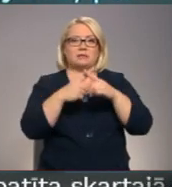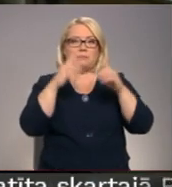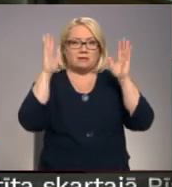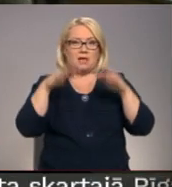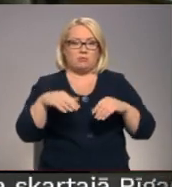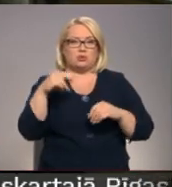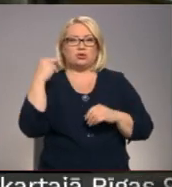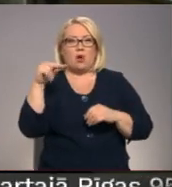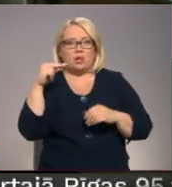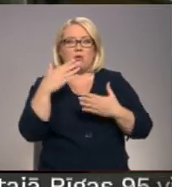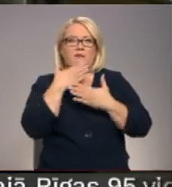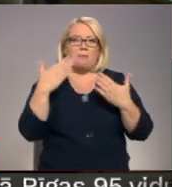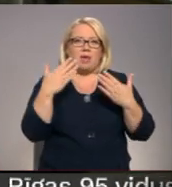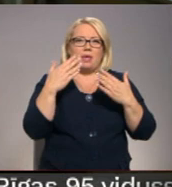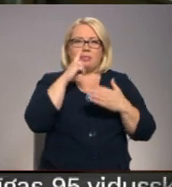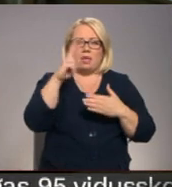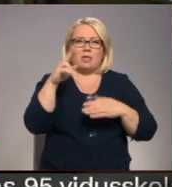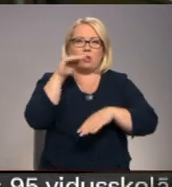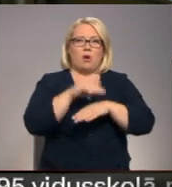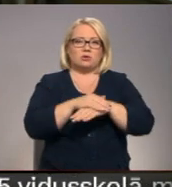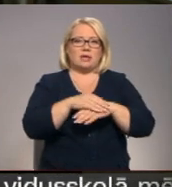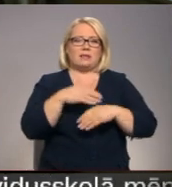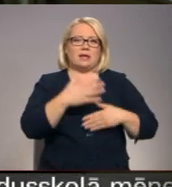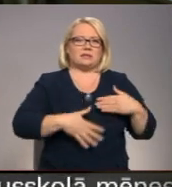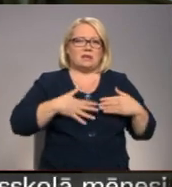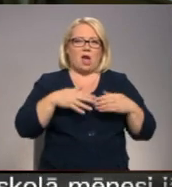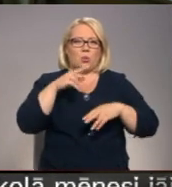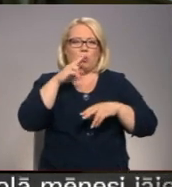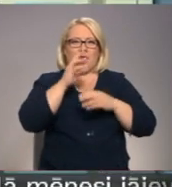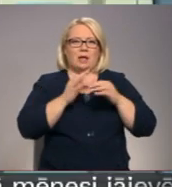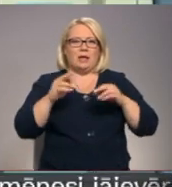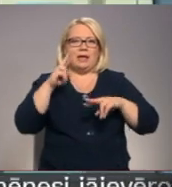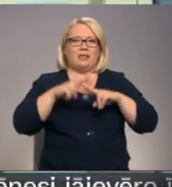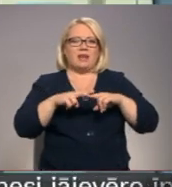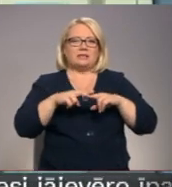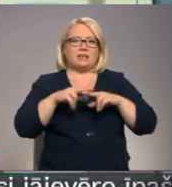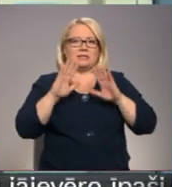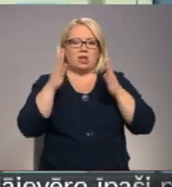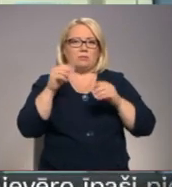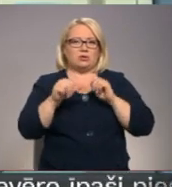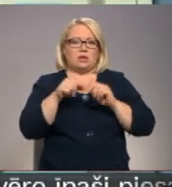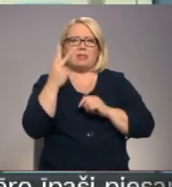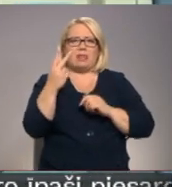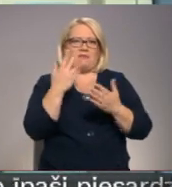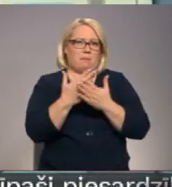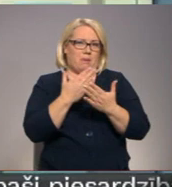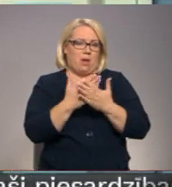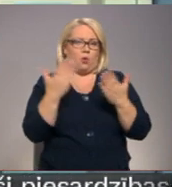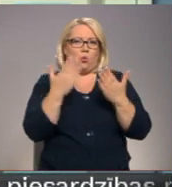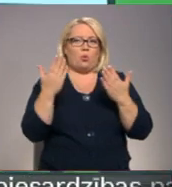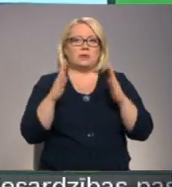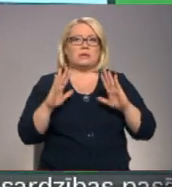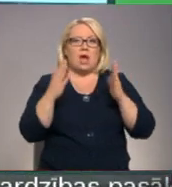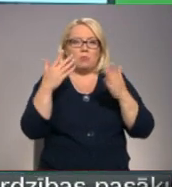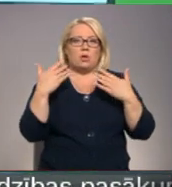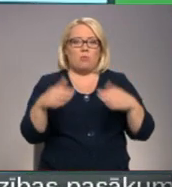zolitūdē vai pēdējās nedēļās konstatēties ārni infekcijas saslimšanas gadījumi siguldā. Šī ir tikai divi spilti piemēri, kuros gadījumos jau